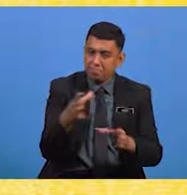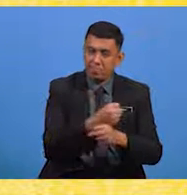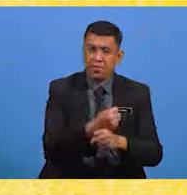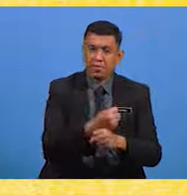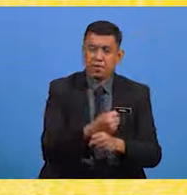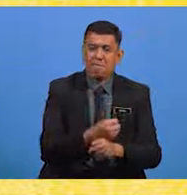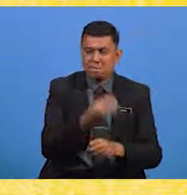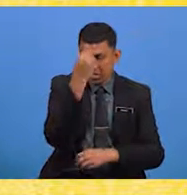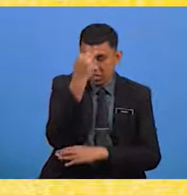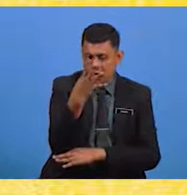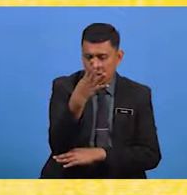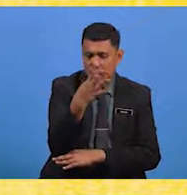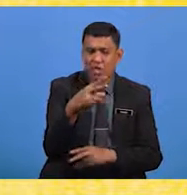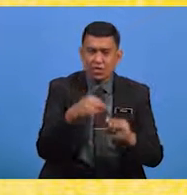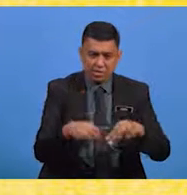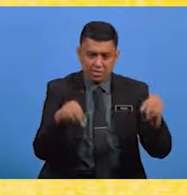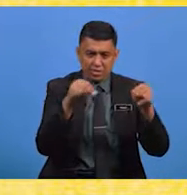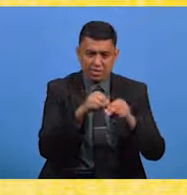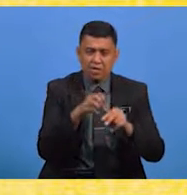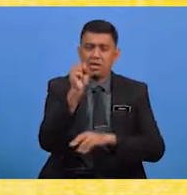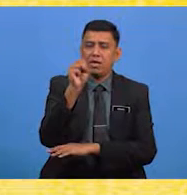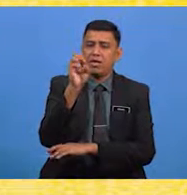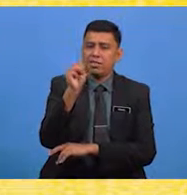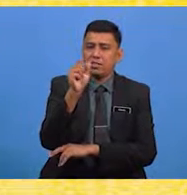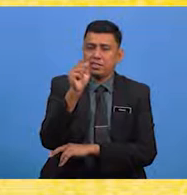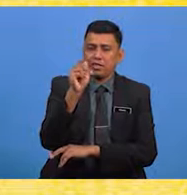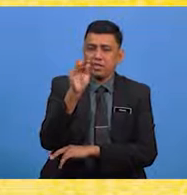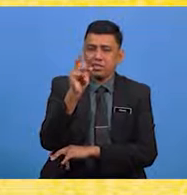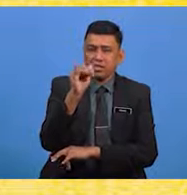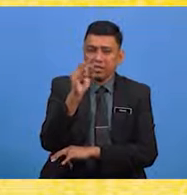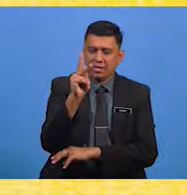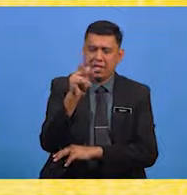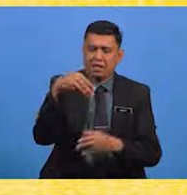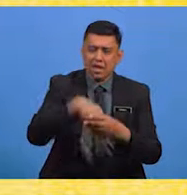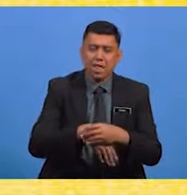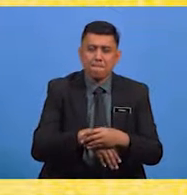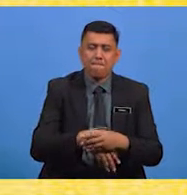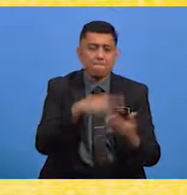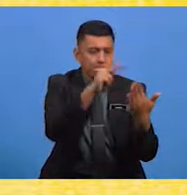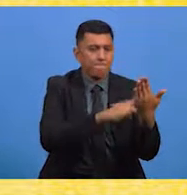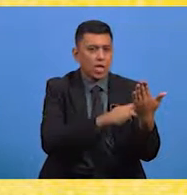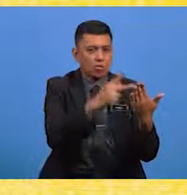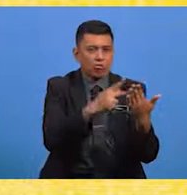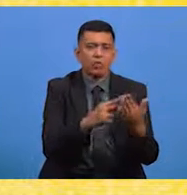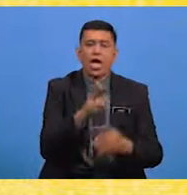menyatakan nilai estetik yang terdapat dalam pantun agama